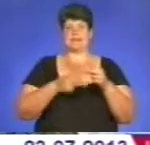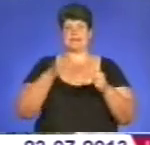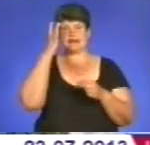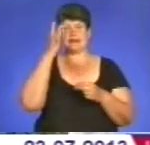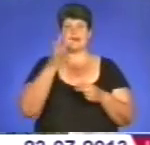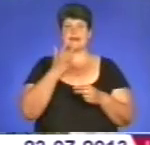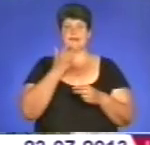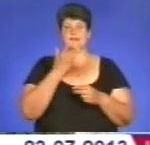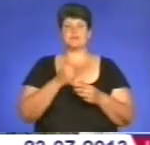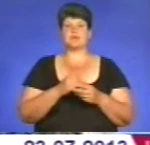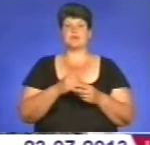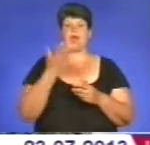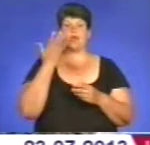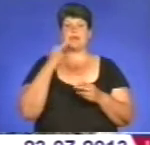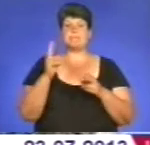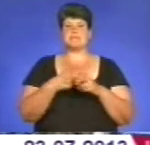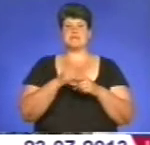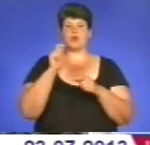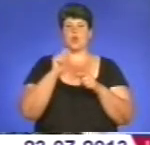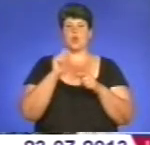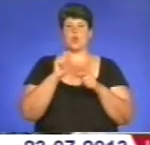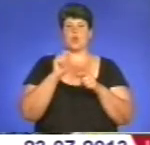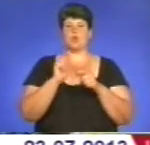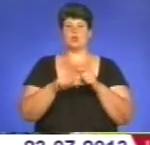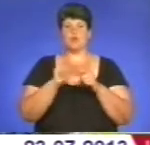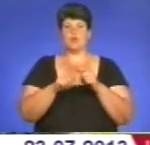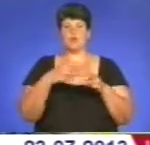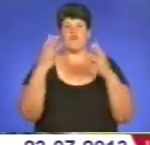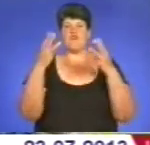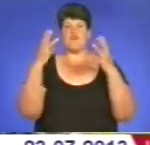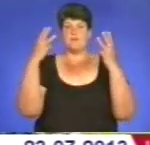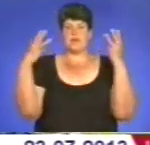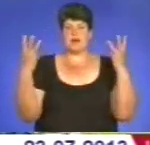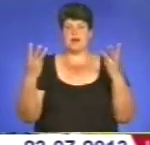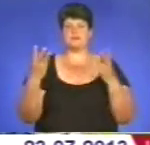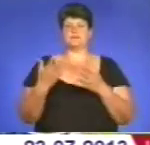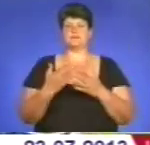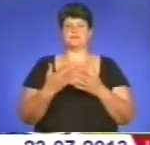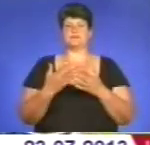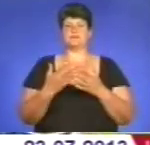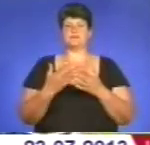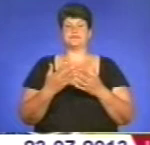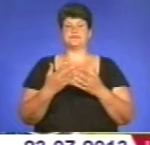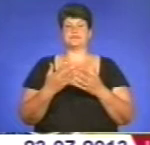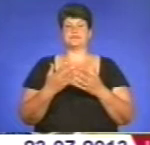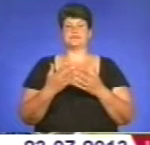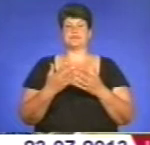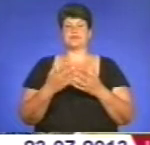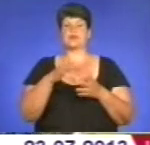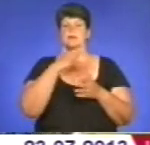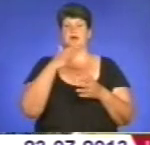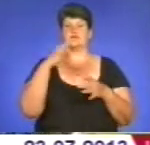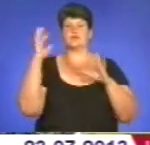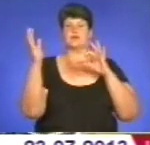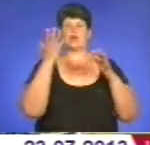Коли безконтрольно випалюються пожежні рештки на полях, при достатньо вітряній